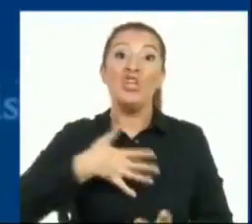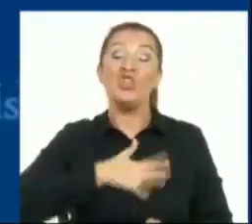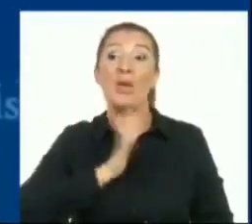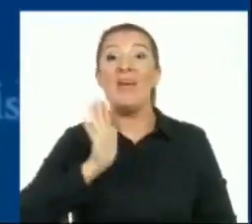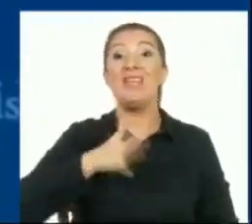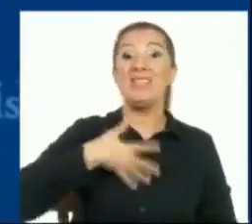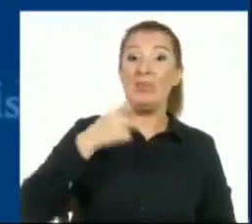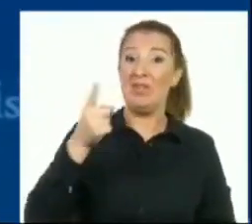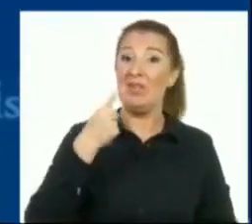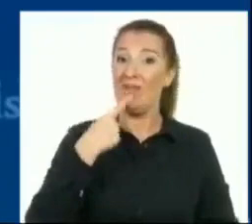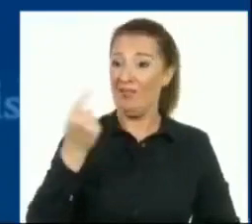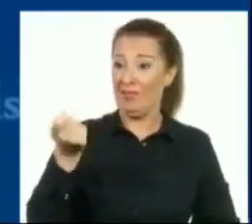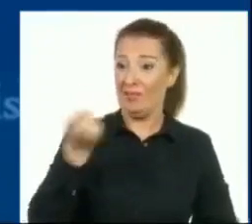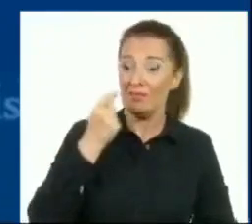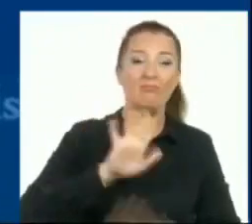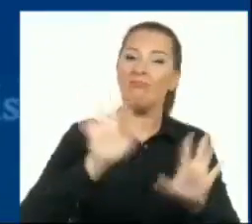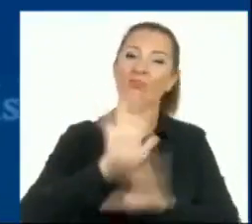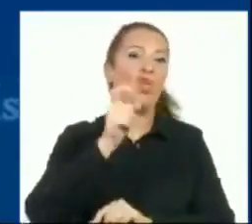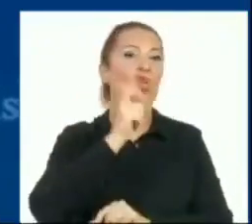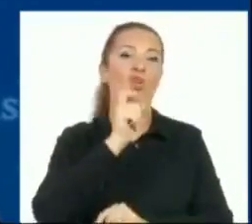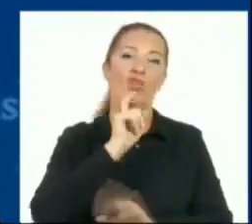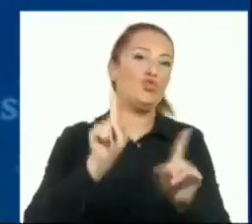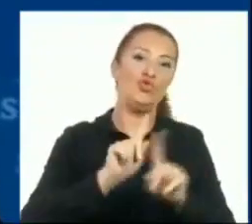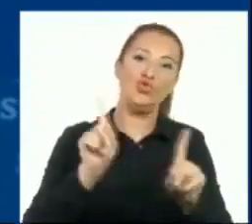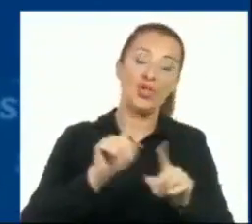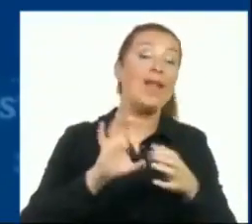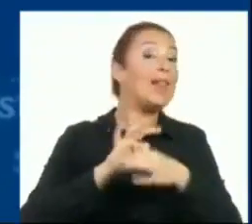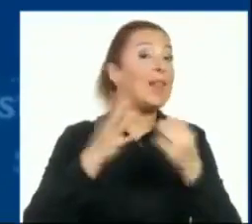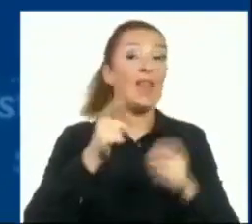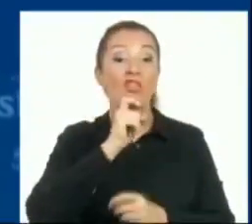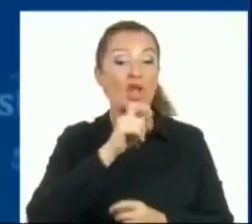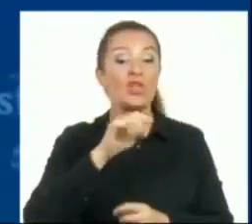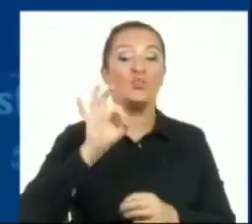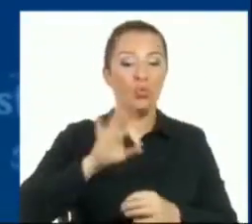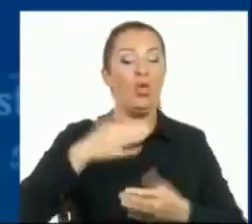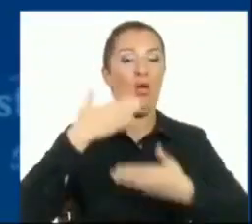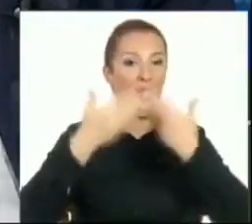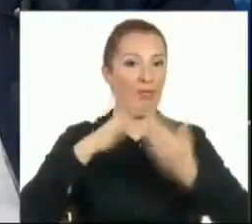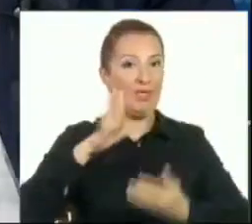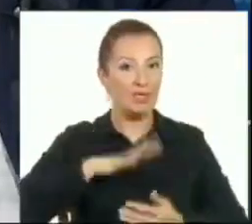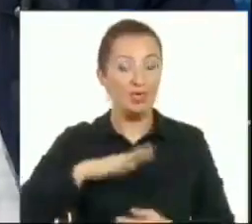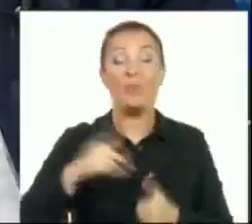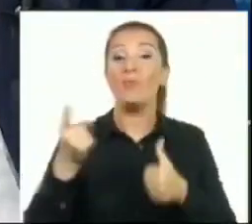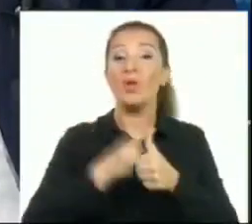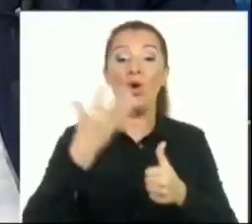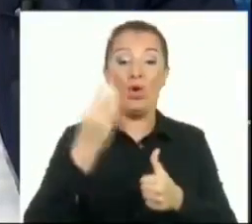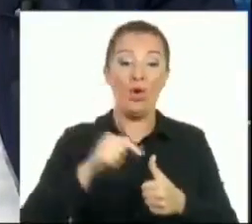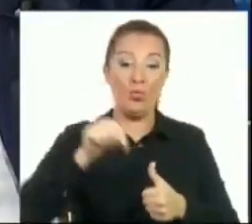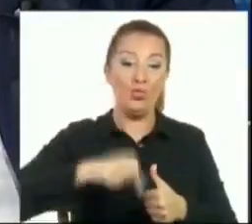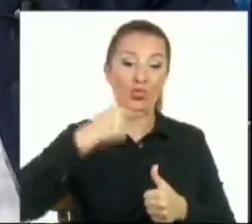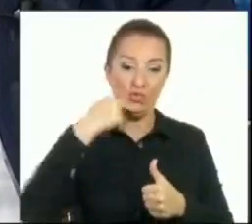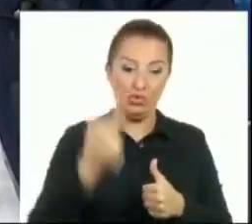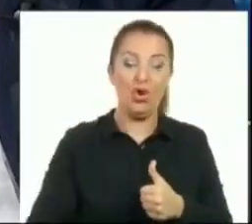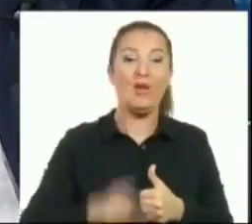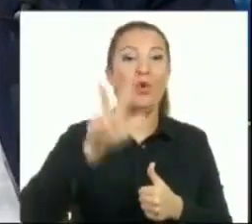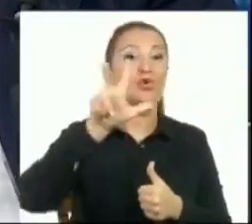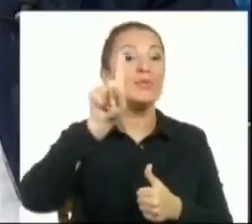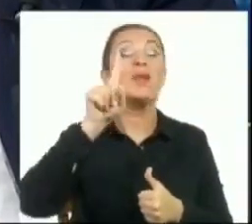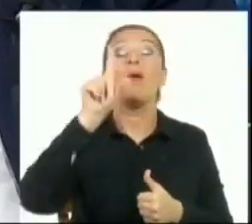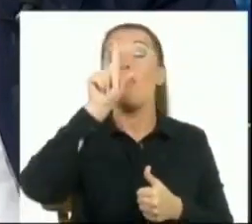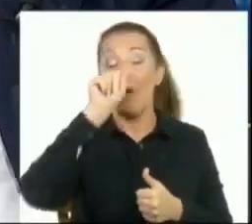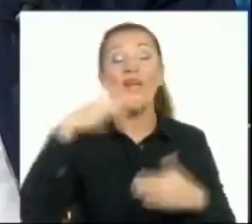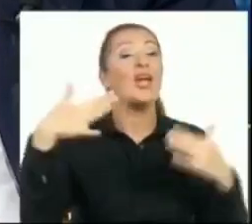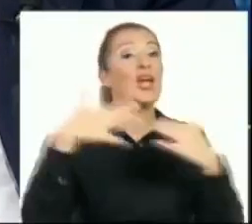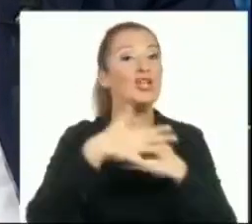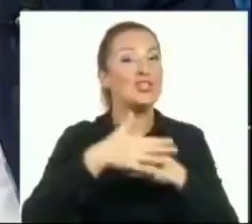yorumu tamamıyla yanlış bir yorum. Niye yanlış olduğunu izah edeceğim. Öncelikle şunu söyleyeyim. 31 Mart